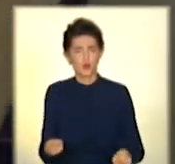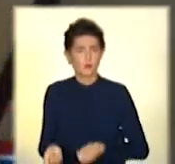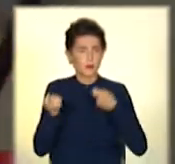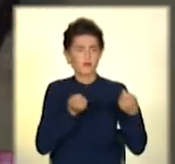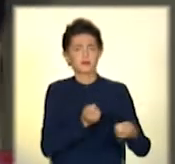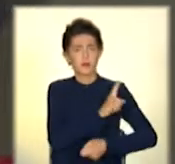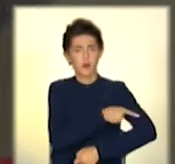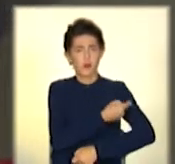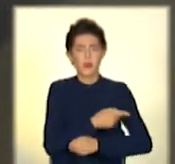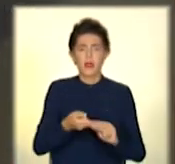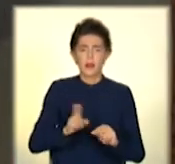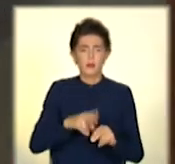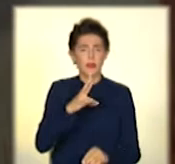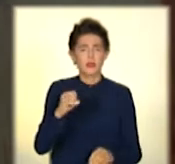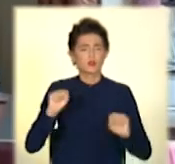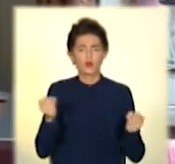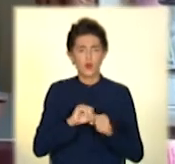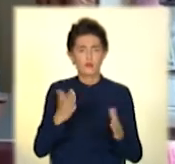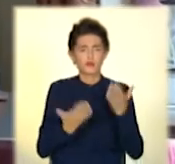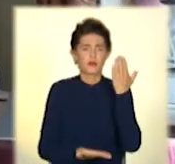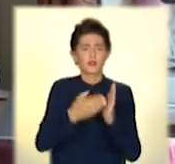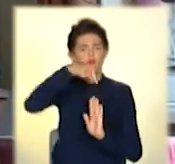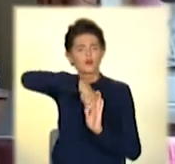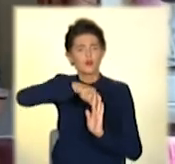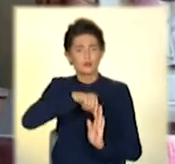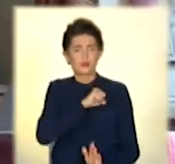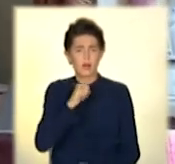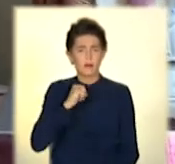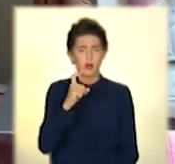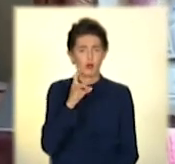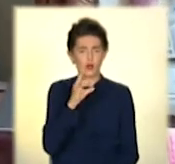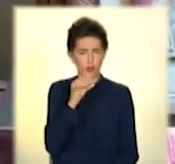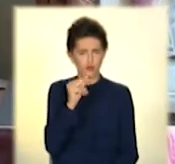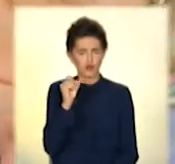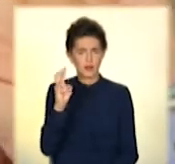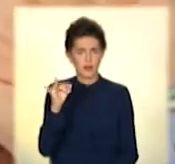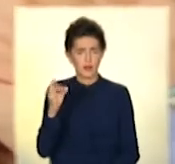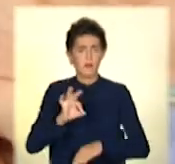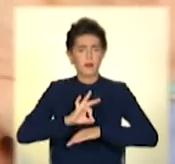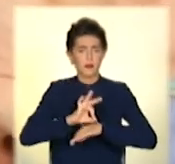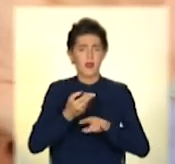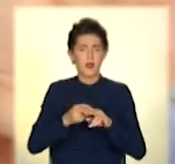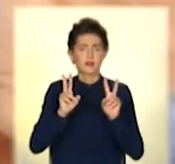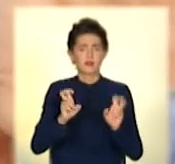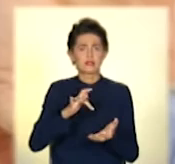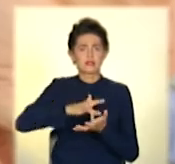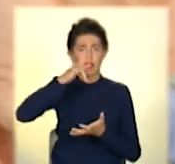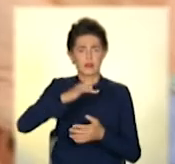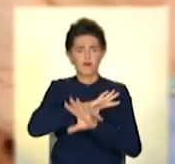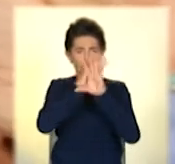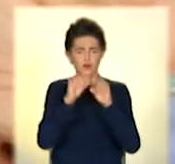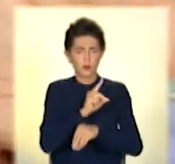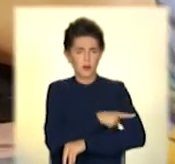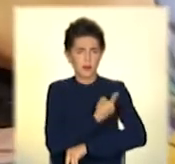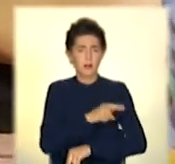Не екстрені випадки – це загострення хронічних захворювань. Такі випадки передаватимуть до центрів надання первинної медико-санітарної